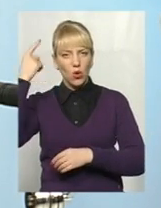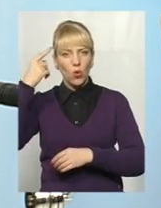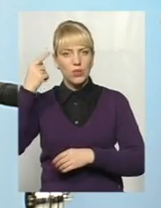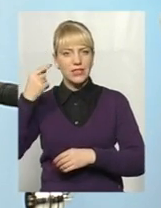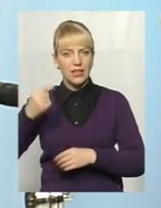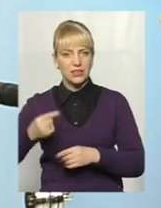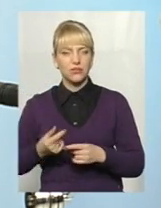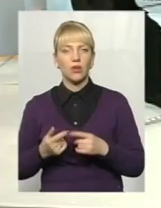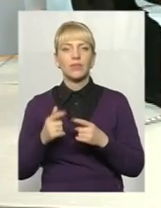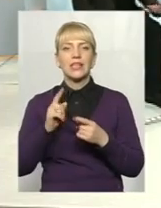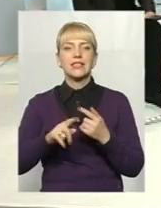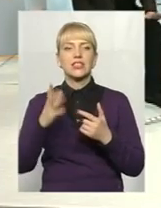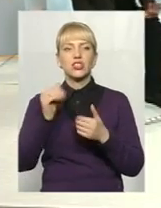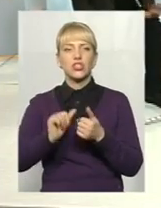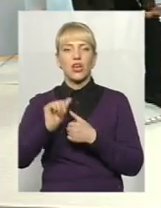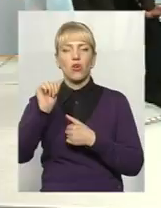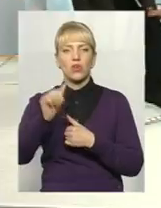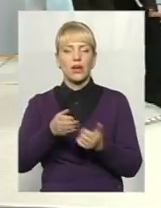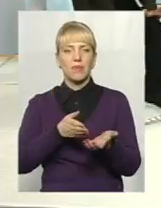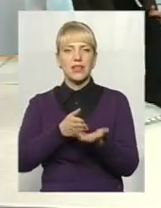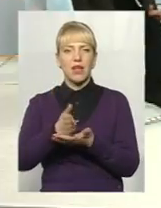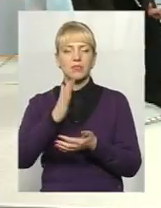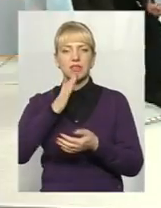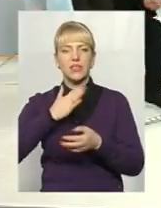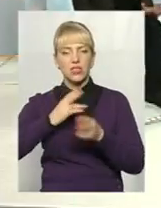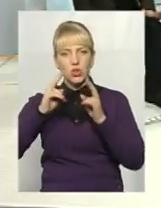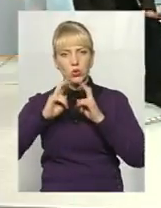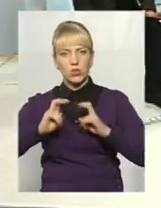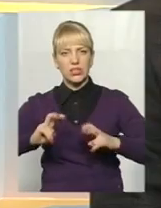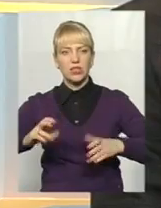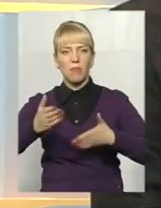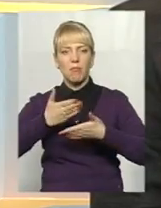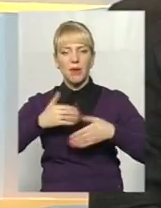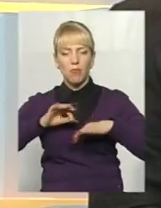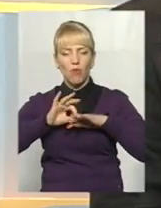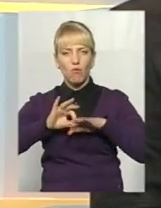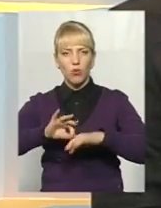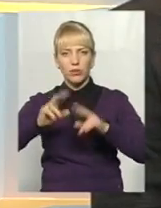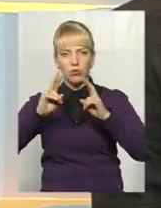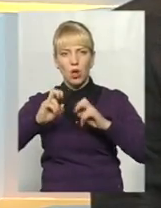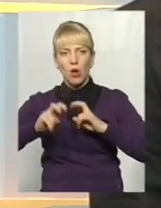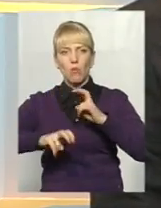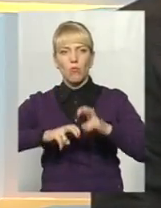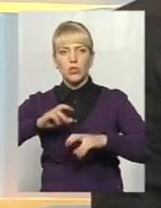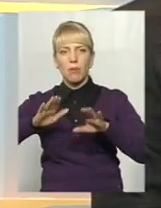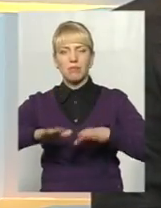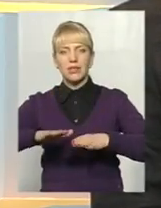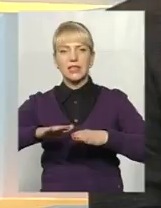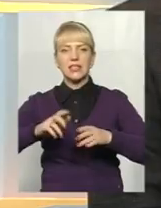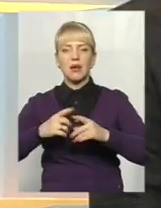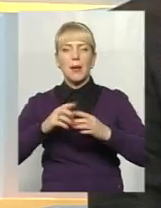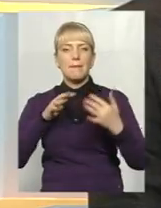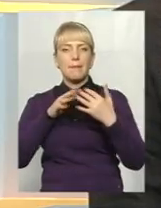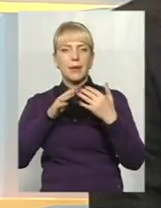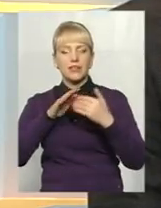Зрозуміло, це окремий напрямок наших досліджень, ми проводимо дослідження пошук місця битви під Пилявцями, і це